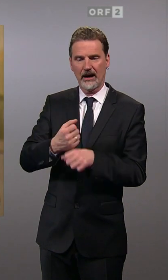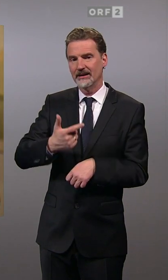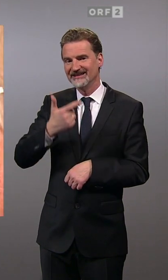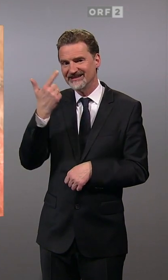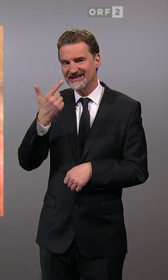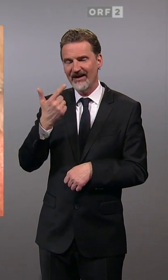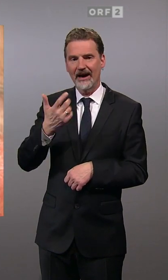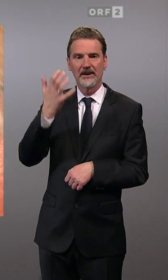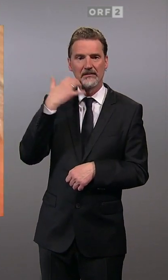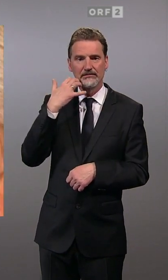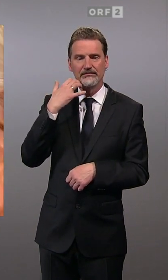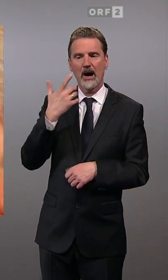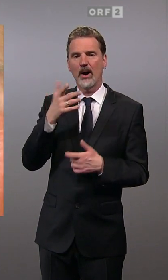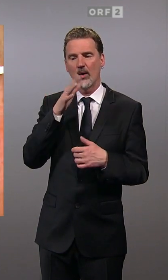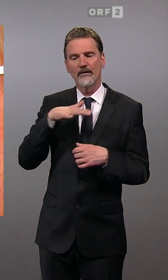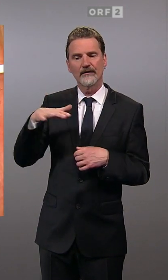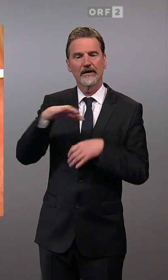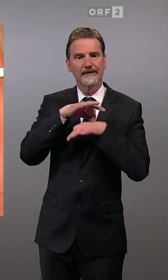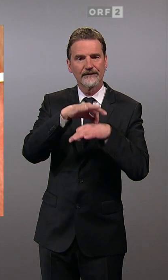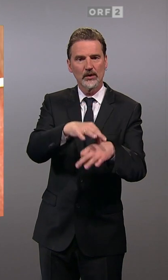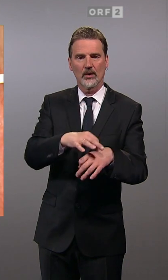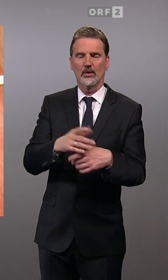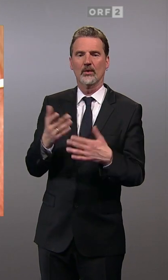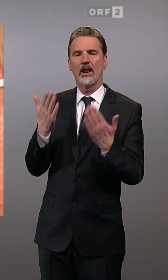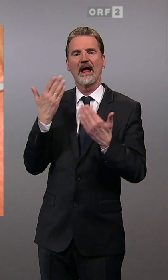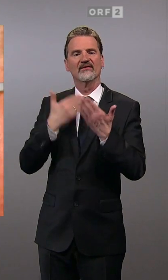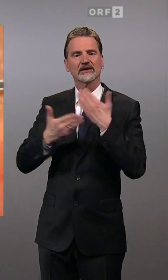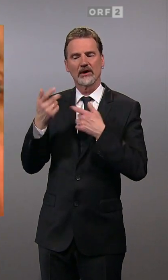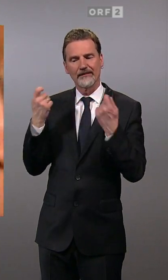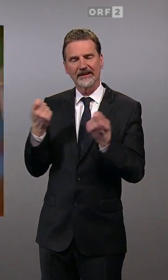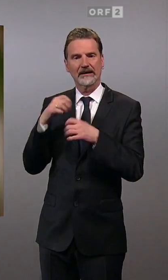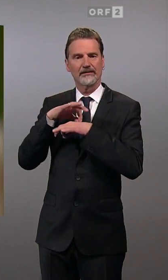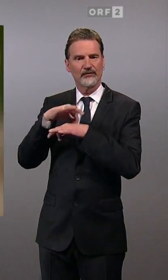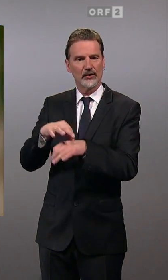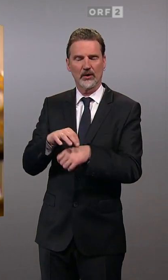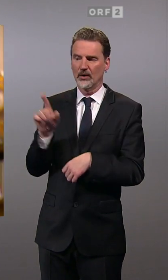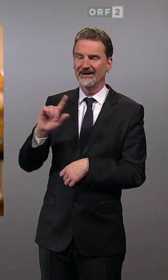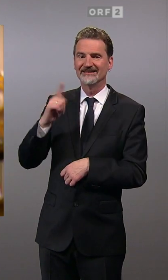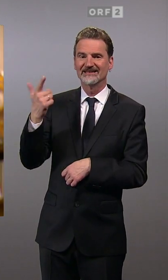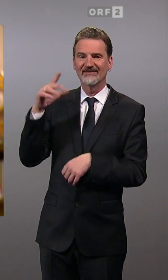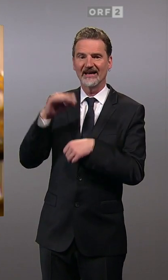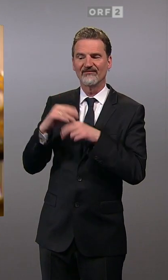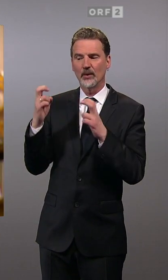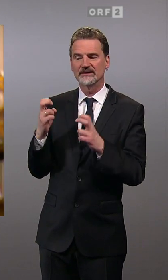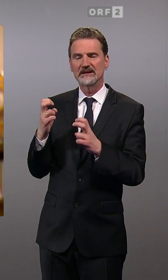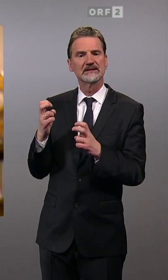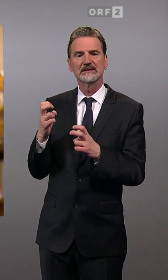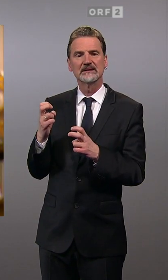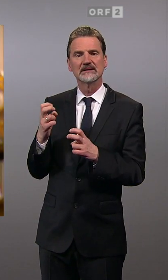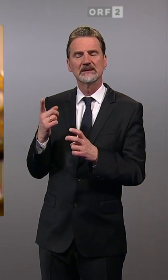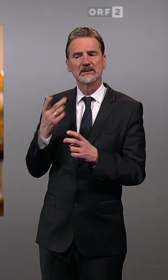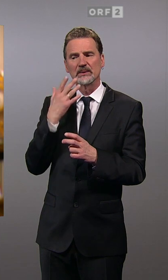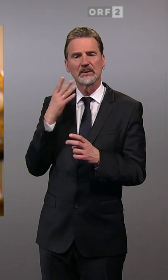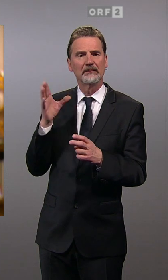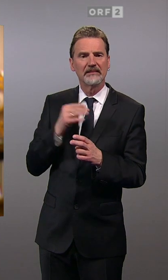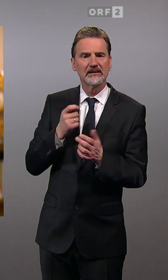Betriebe geführt. Die Kritik, dass sich Zweitwohnsitzer nicht beteiligen, verstehe er nicht. Ich zahle also die Müllgebühren, ich zahle